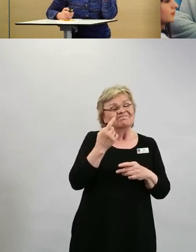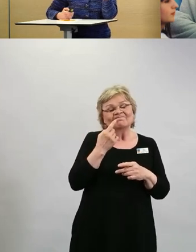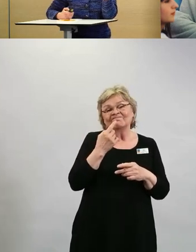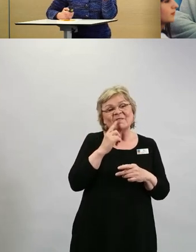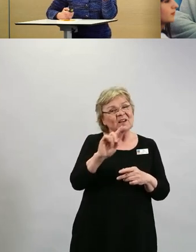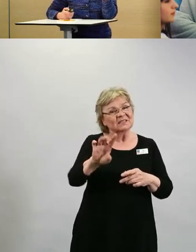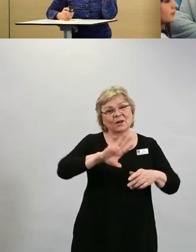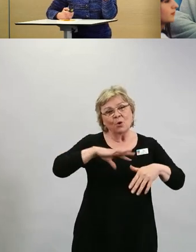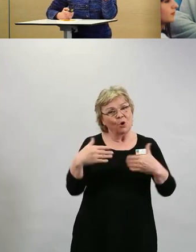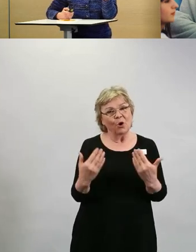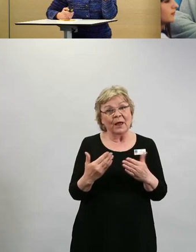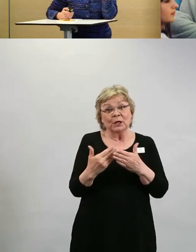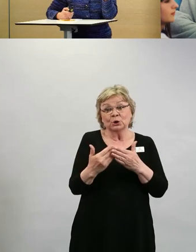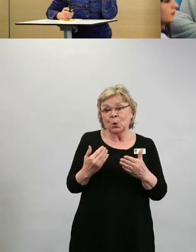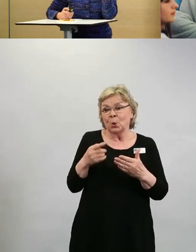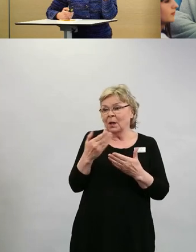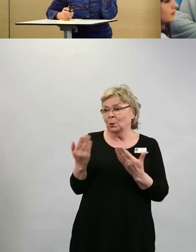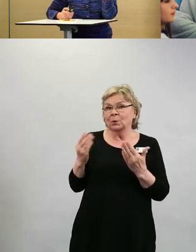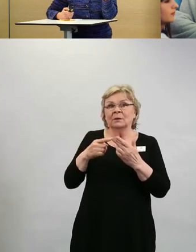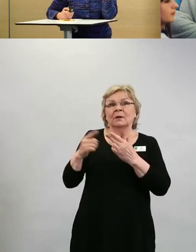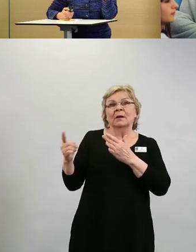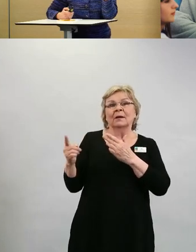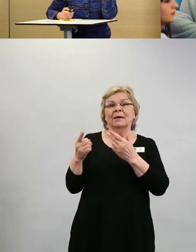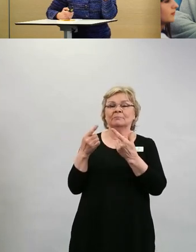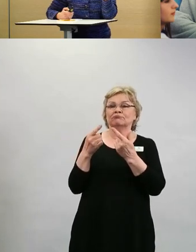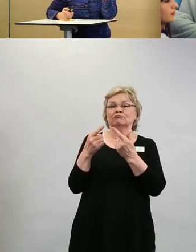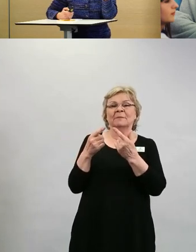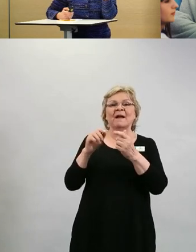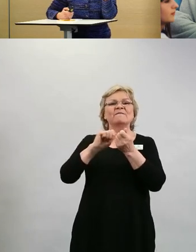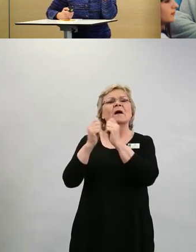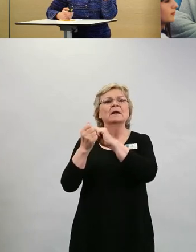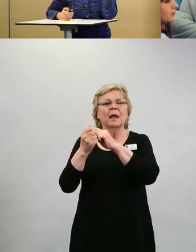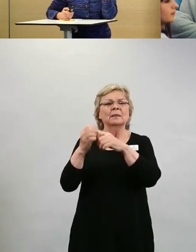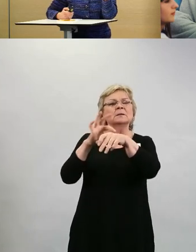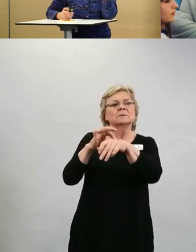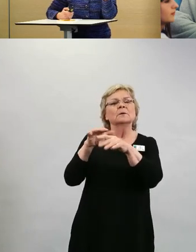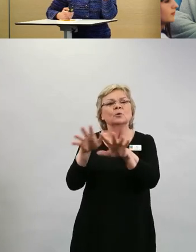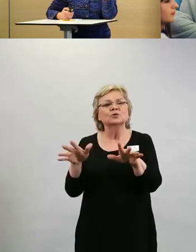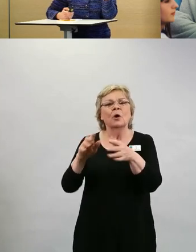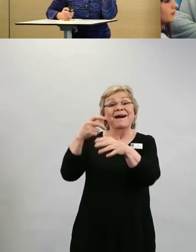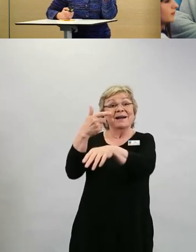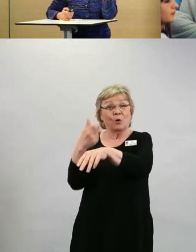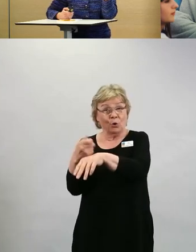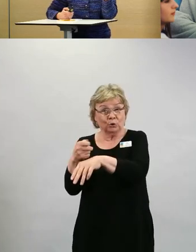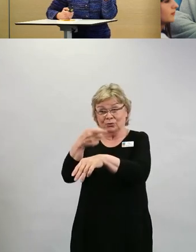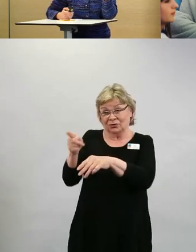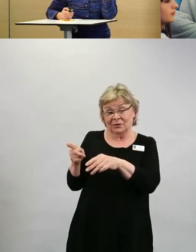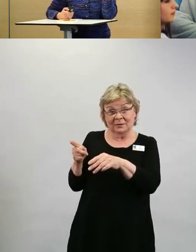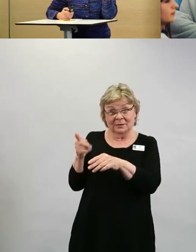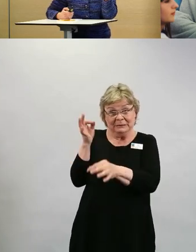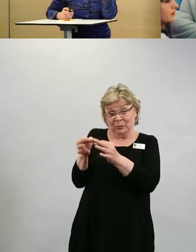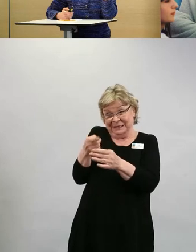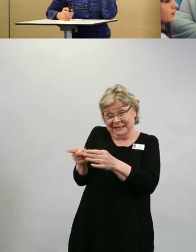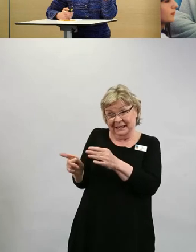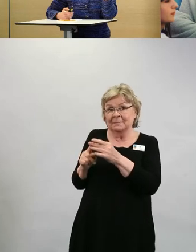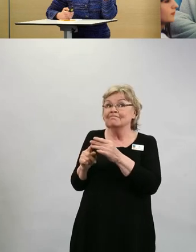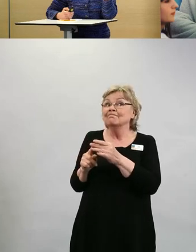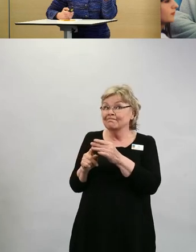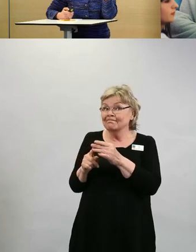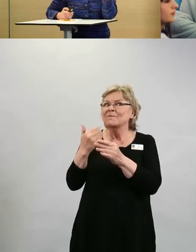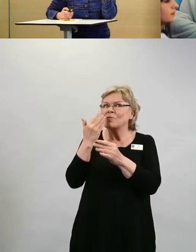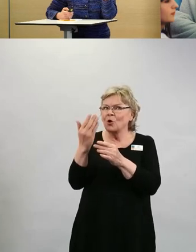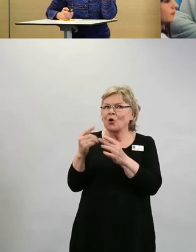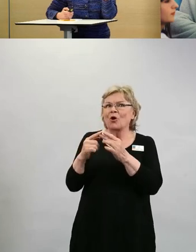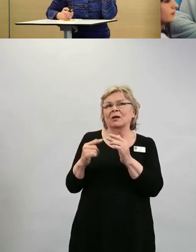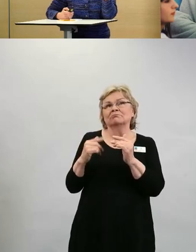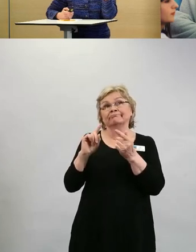varianttirokotteita, joita räätälöidään ja joista varmaan loppukesällä jo voi olla, että on ensimmäisiä räätälöityjä